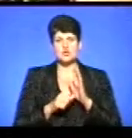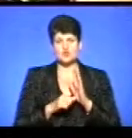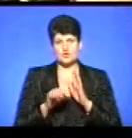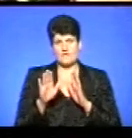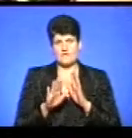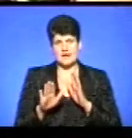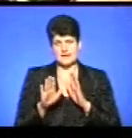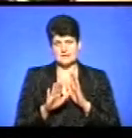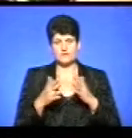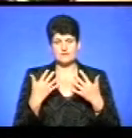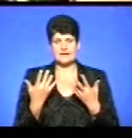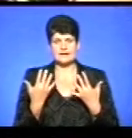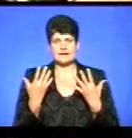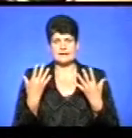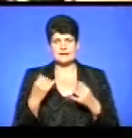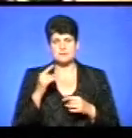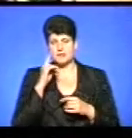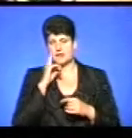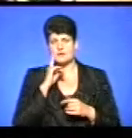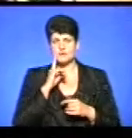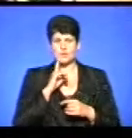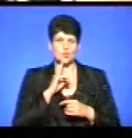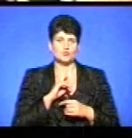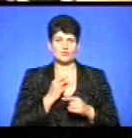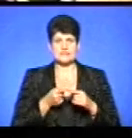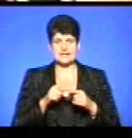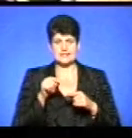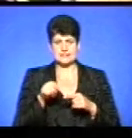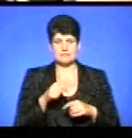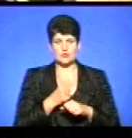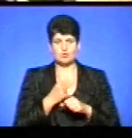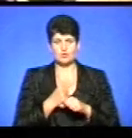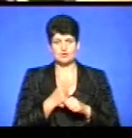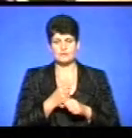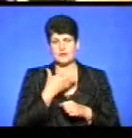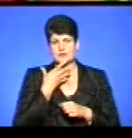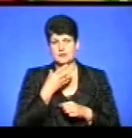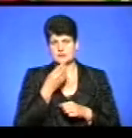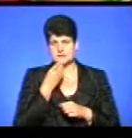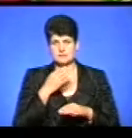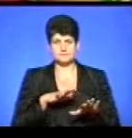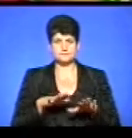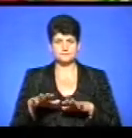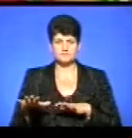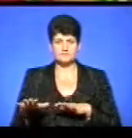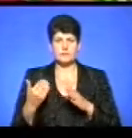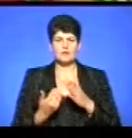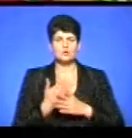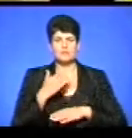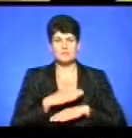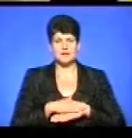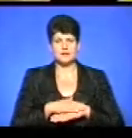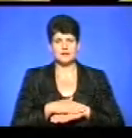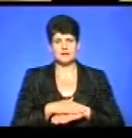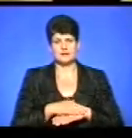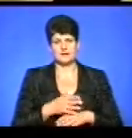вже кілька днів діти насолоджуються за всими робочими, барвистими, гарними місцями. Нові парти яскравого